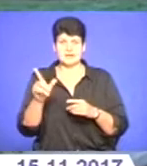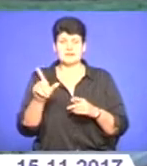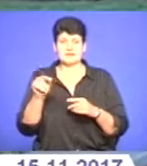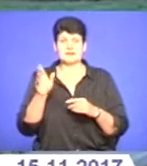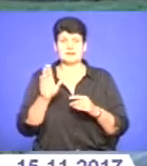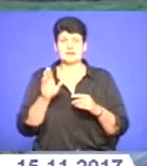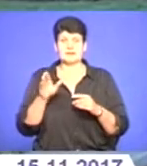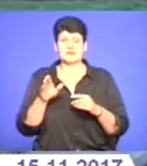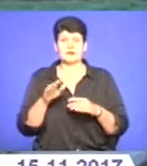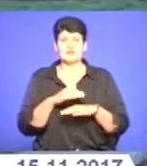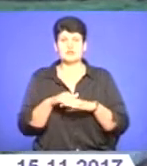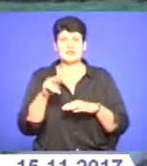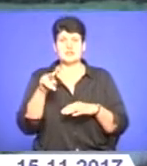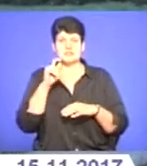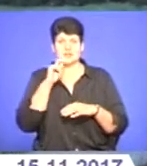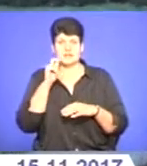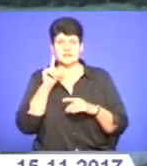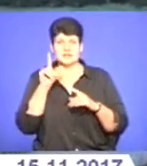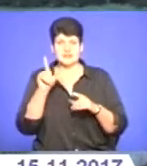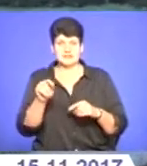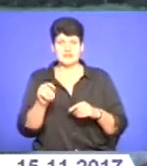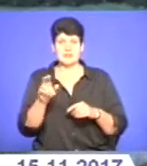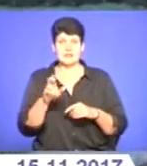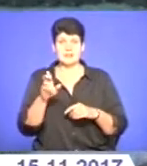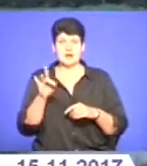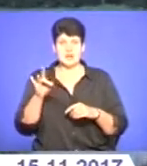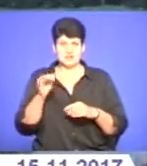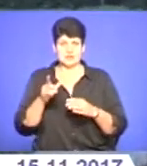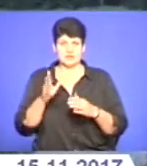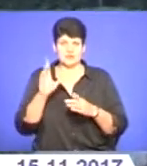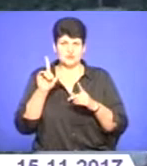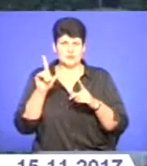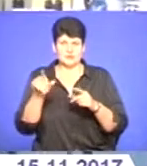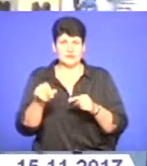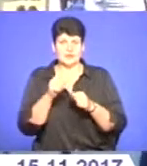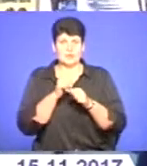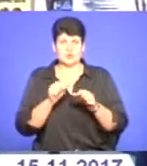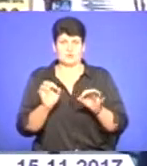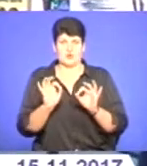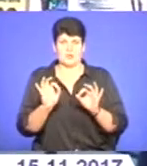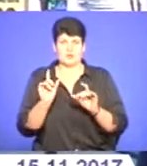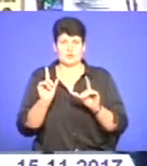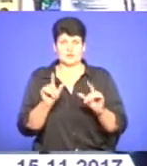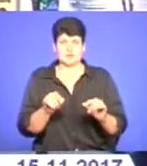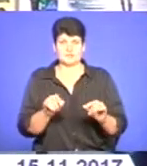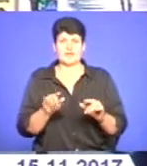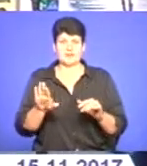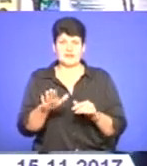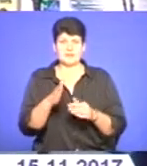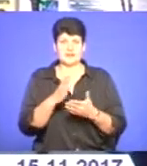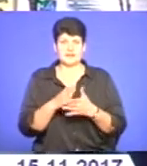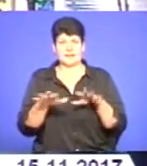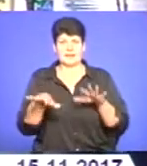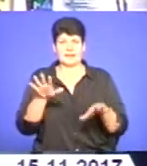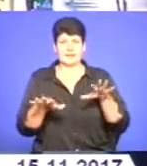заїжджати на вулицю Лесі Українки, на Березовицю їхати, то трохи дуже багато ям є, і взагалі неможливо нормально їхати. Та ями є, то все.